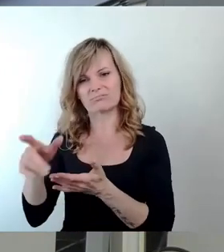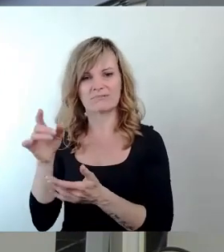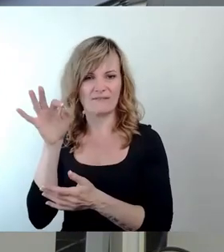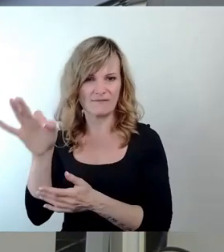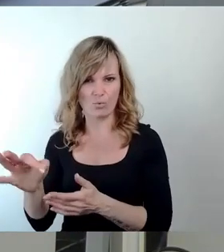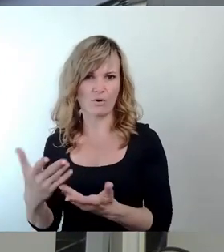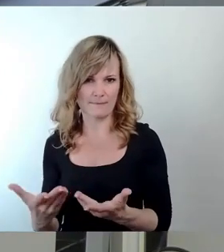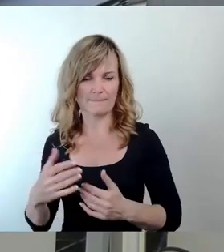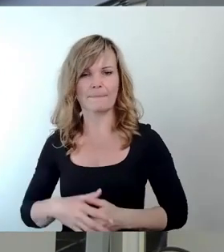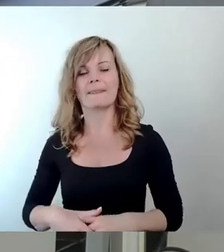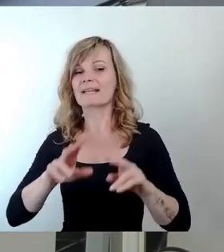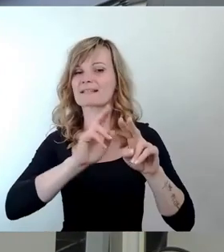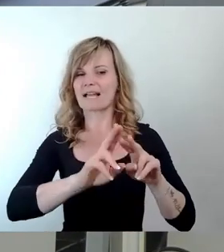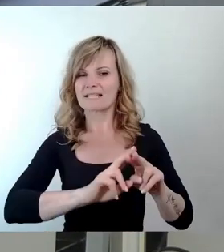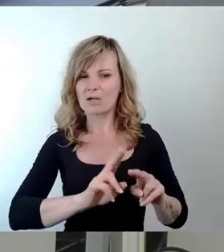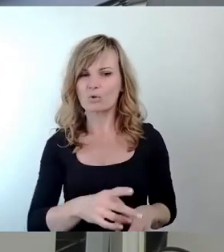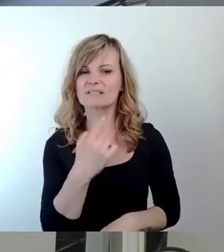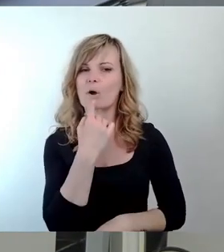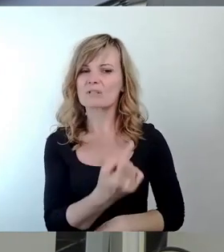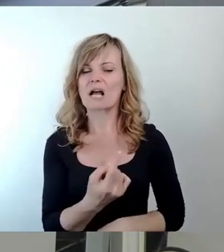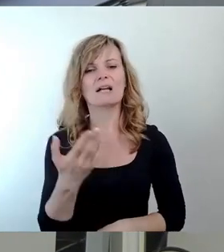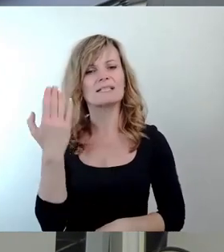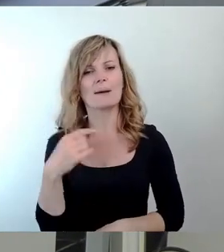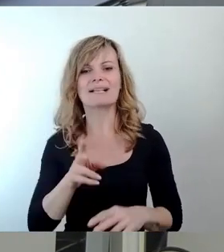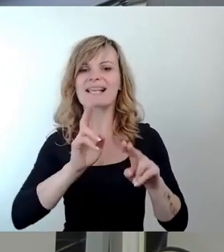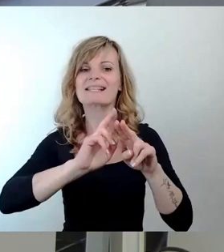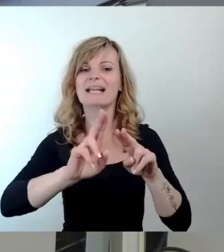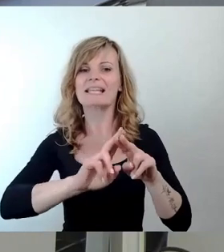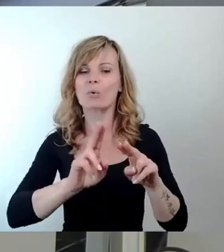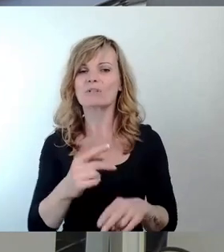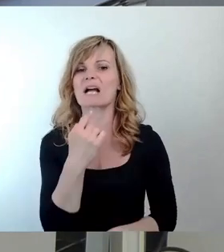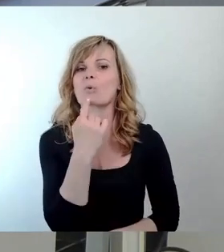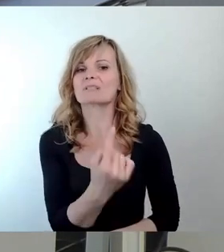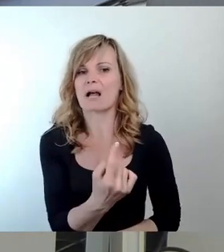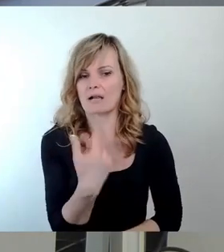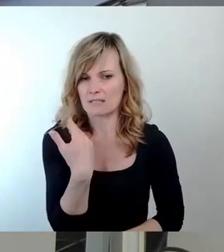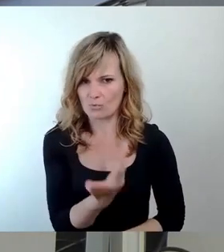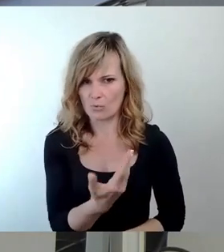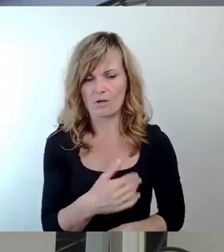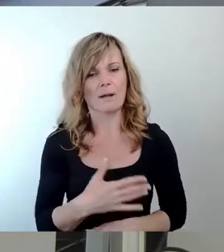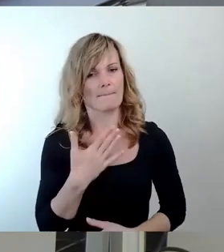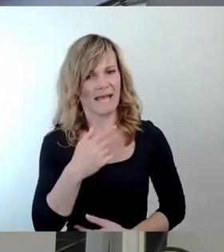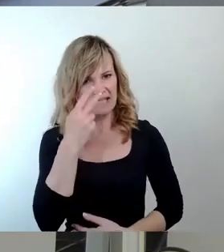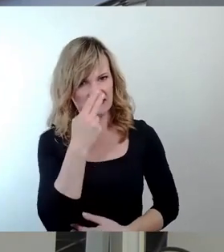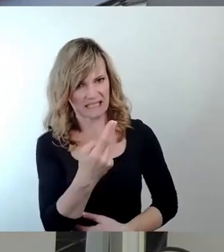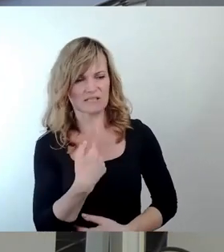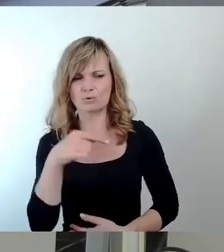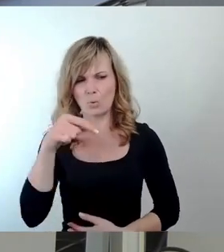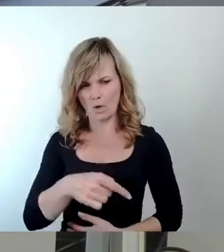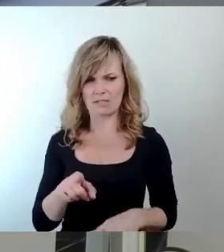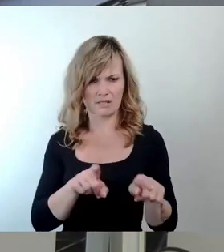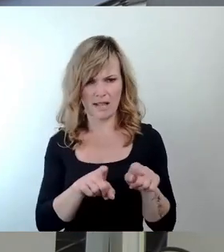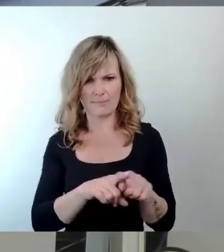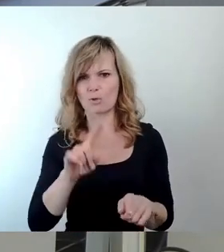Die Sanierungsaussage, und es war damals eine Sanierungsaussage aus meiner Sicht, und das ist heute sicher nicht anders, müsste man noch einmal